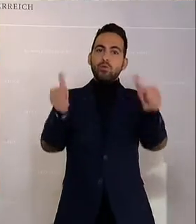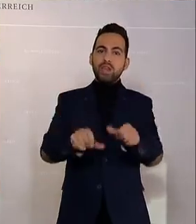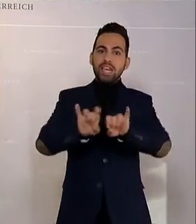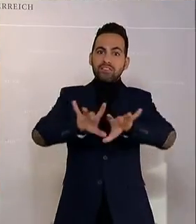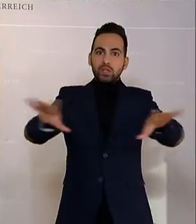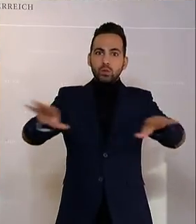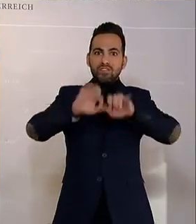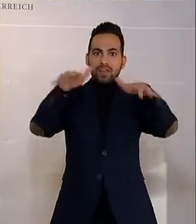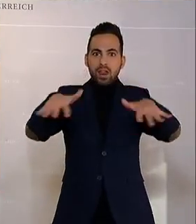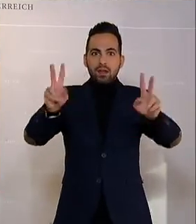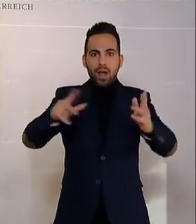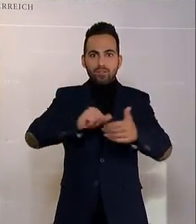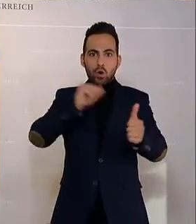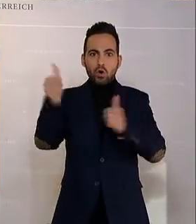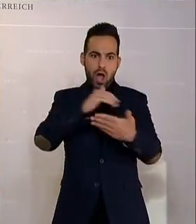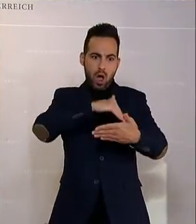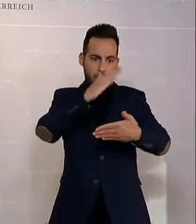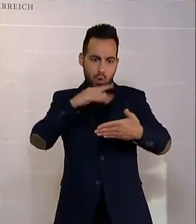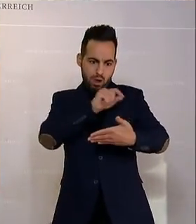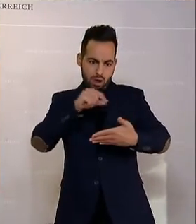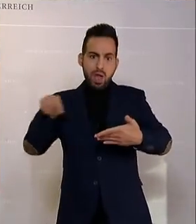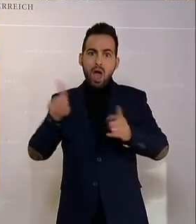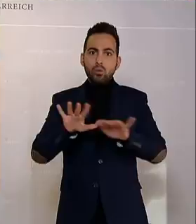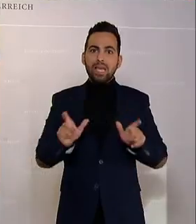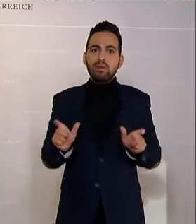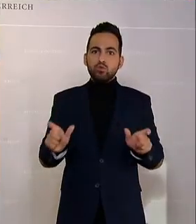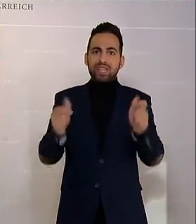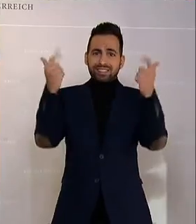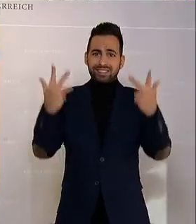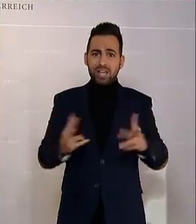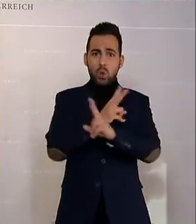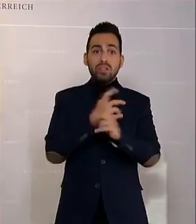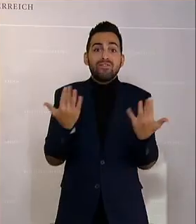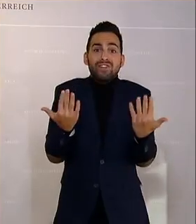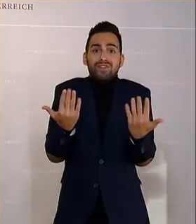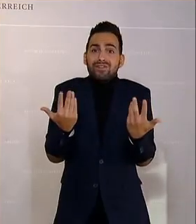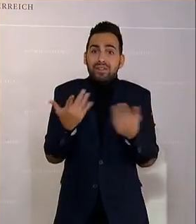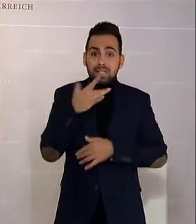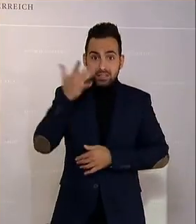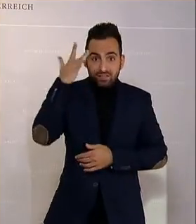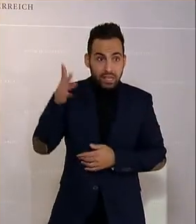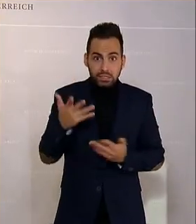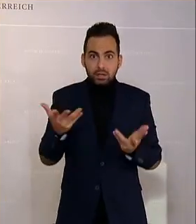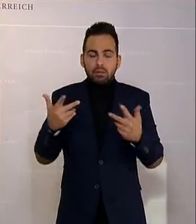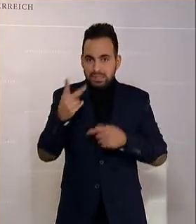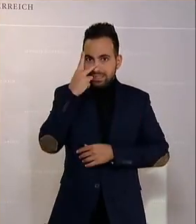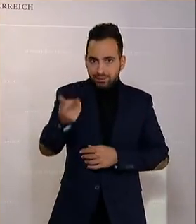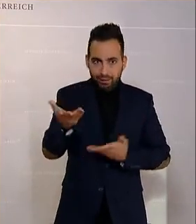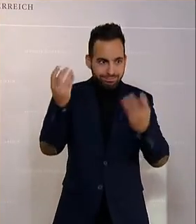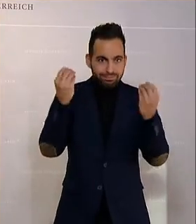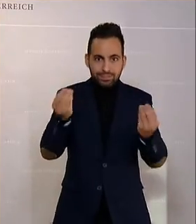katastrophal diese Nichtkenntnis der Immunitätszahl in der österreichischen Bevölkerung ist, das sieht man ja an den vollkommen